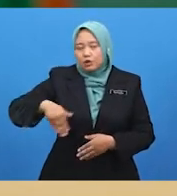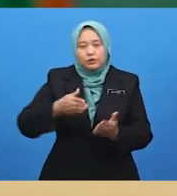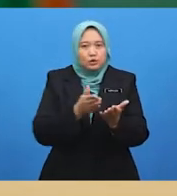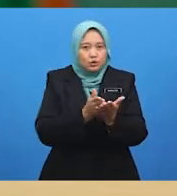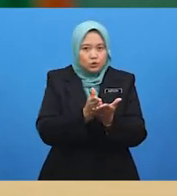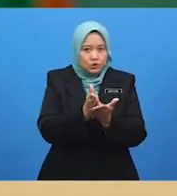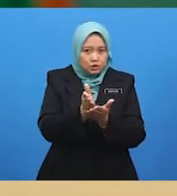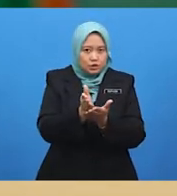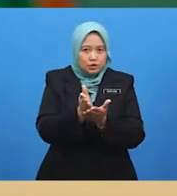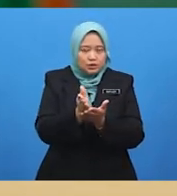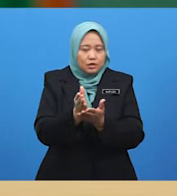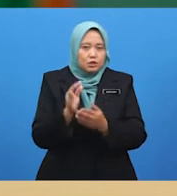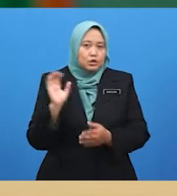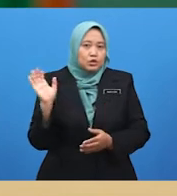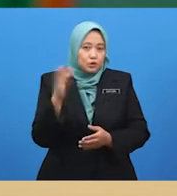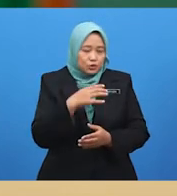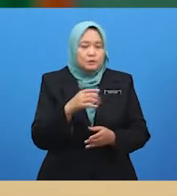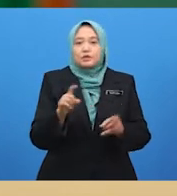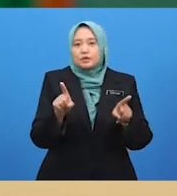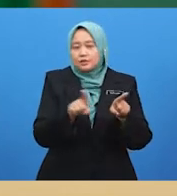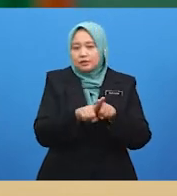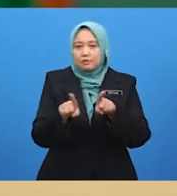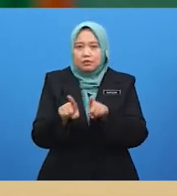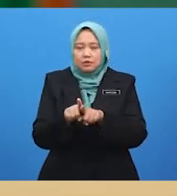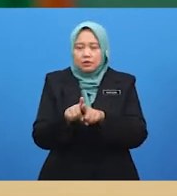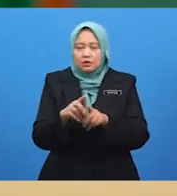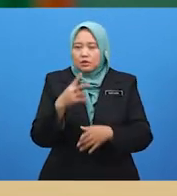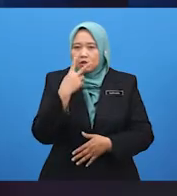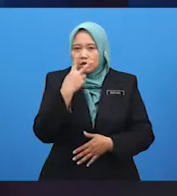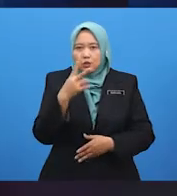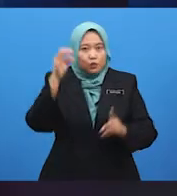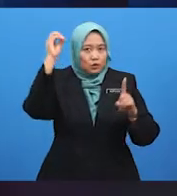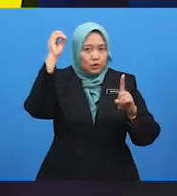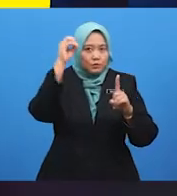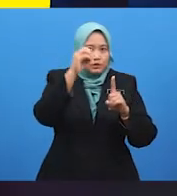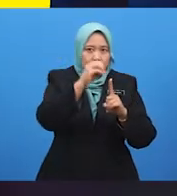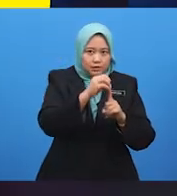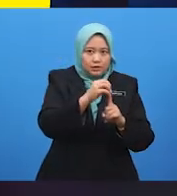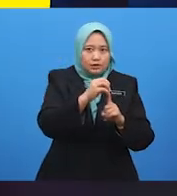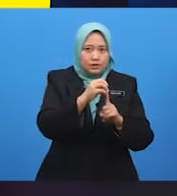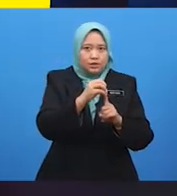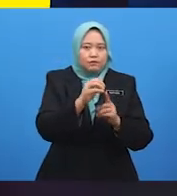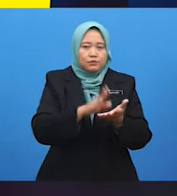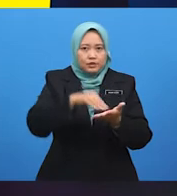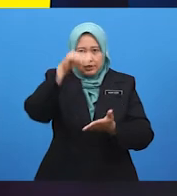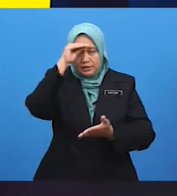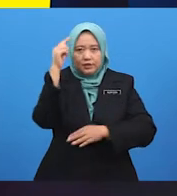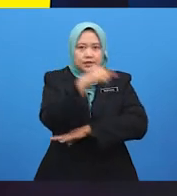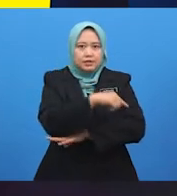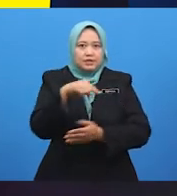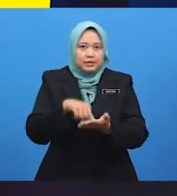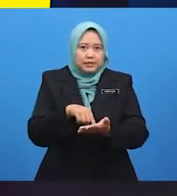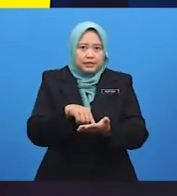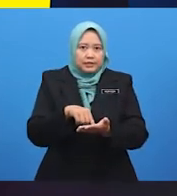mari kita bersama-sama mengenali objektif pembelajaran pada hari ini. Hari ini, murid dapat menyatakan